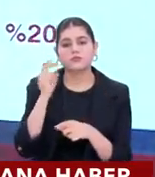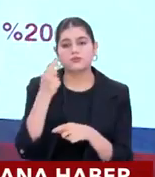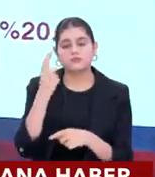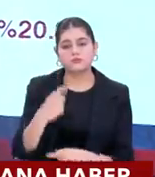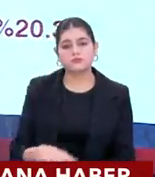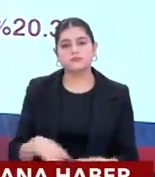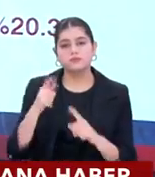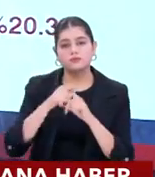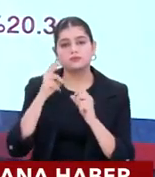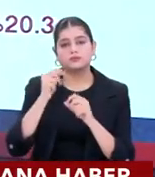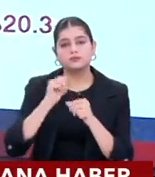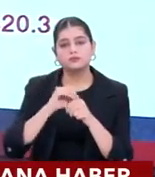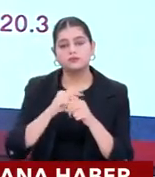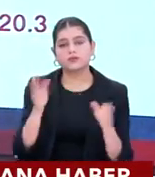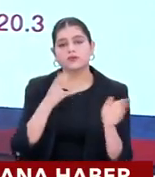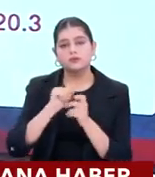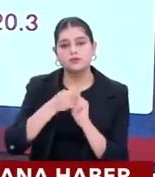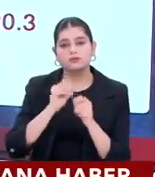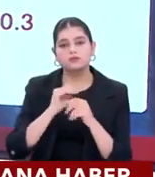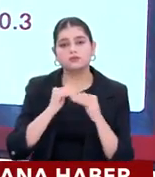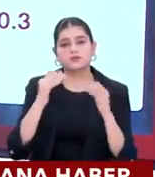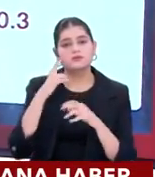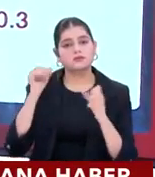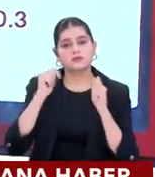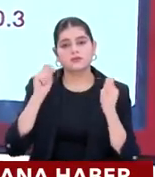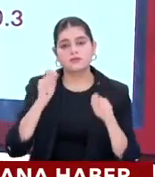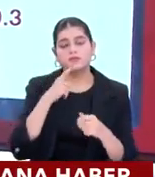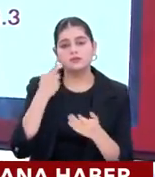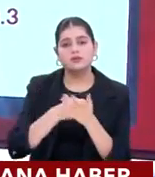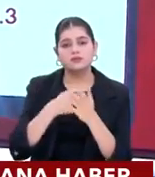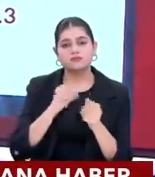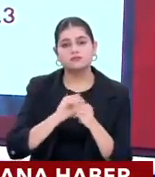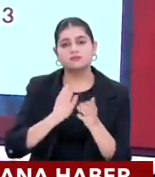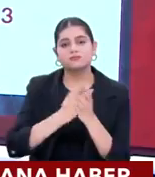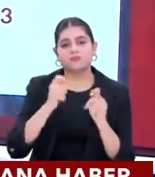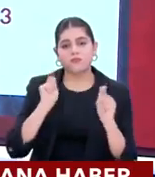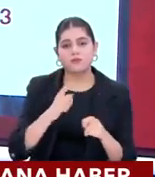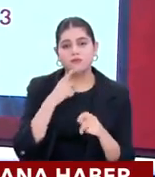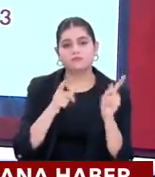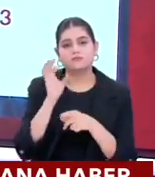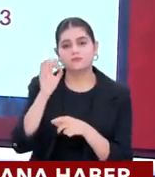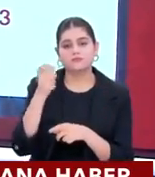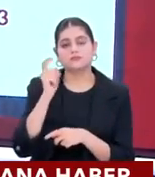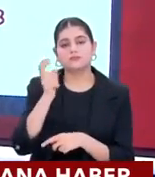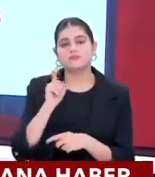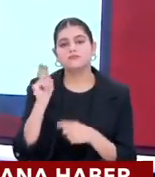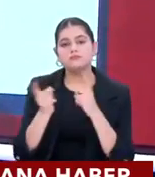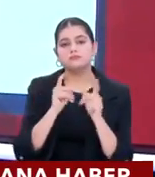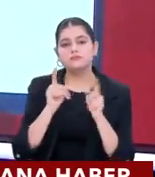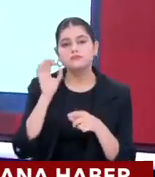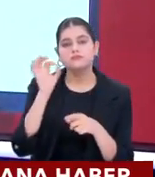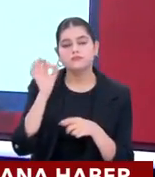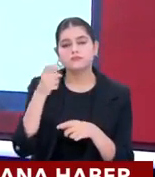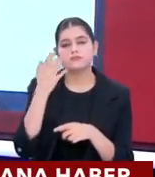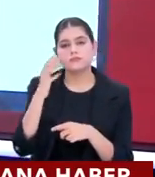Özcan bu değişim rüzgarında Kılıçdaroğlu'na en sert muhalif yapan isimli partiden ihraç edildi. Yüzde 0.9. Diğerleri yüzde 5